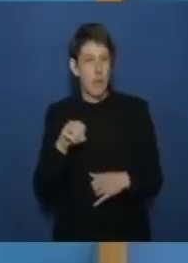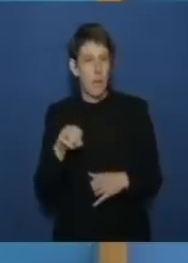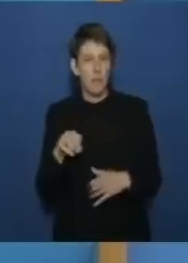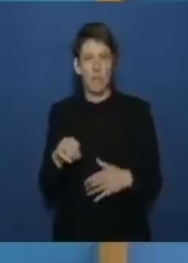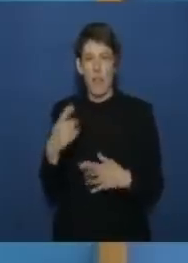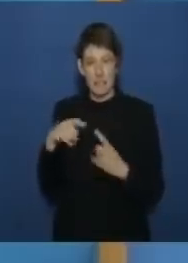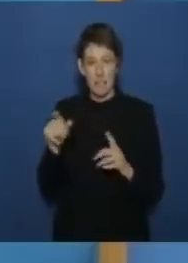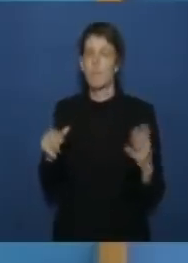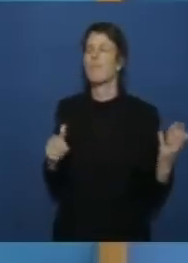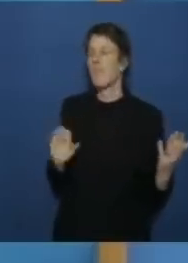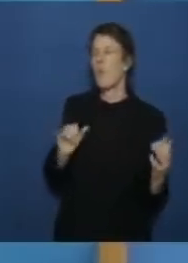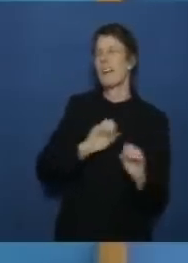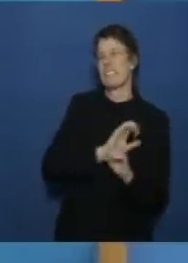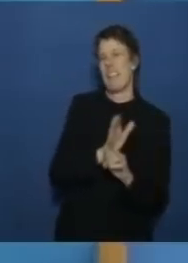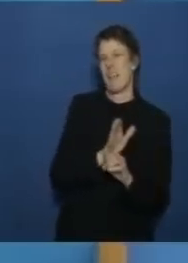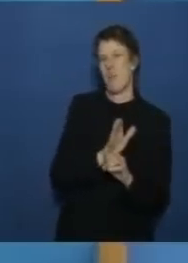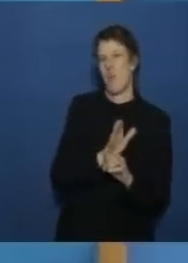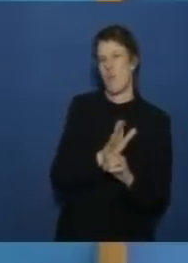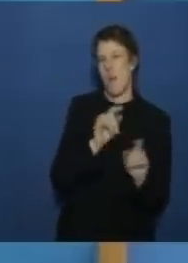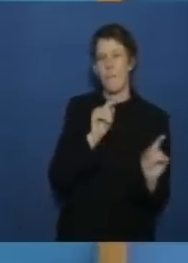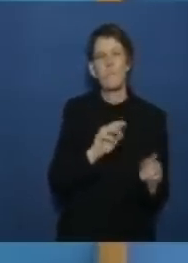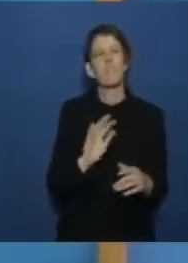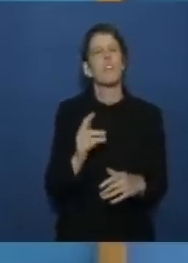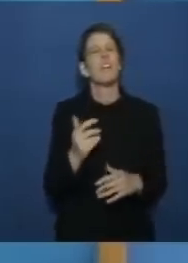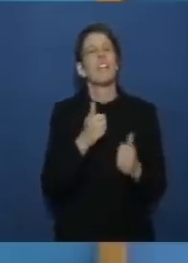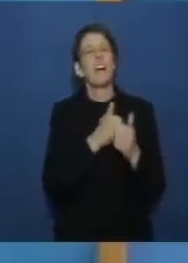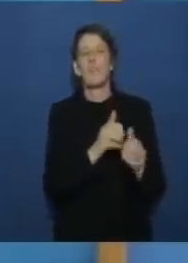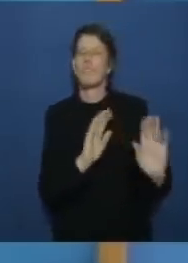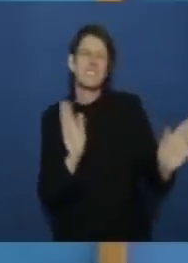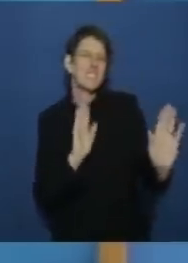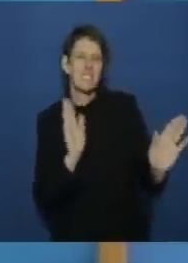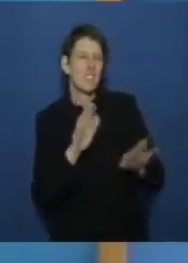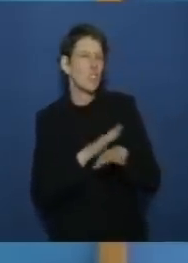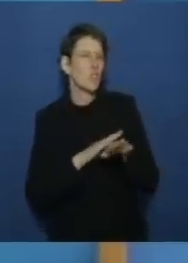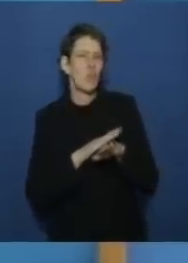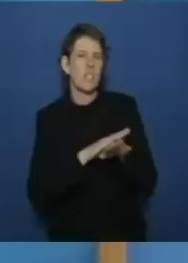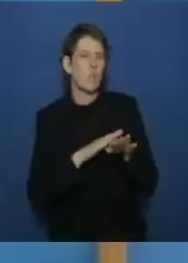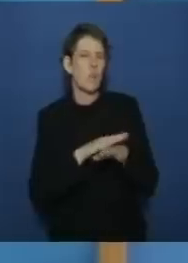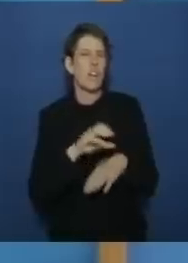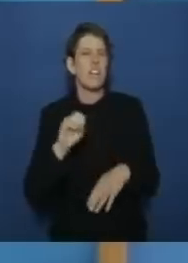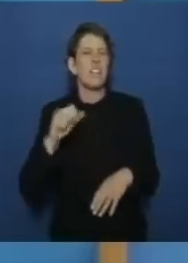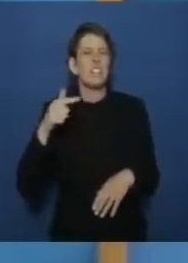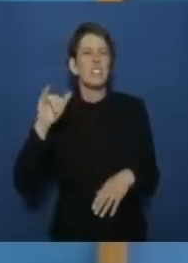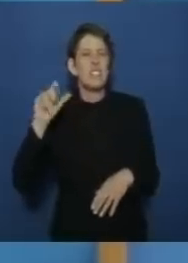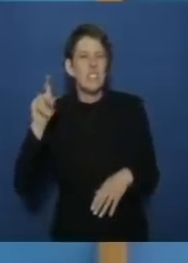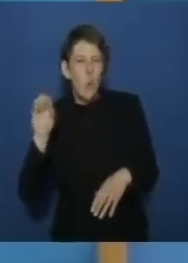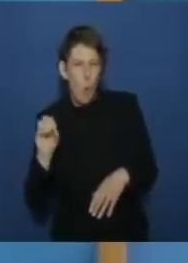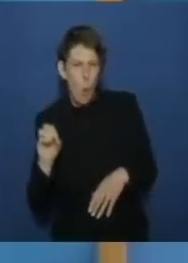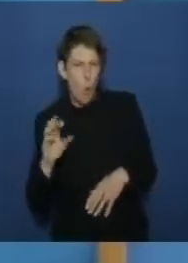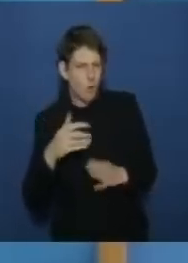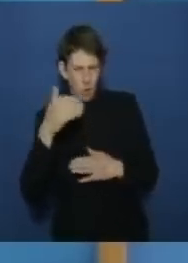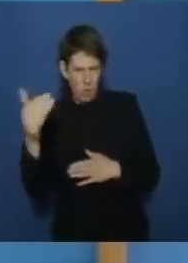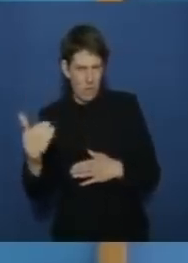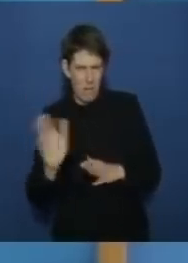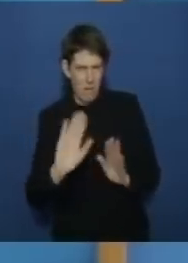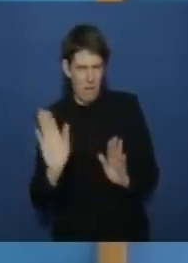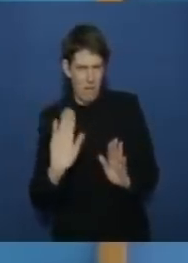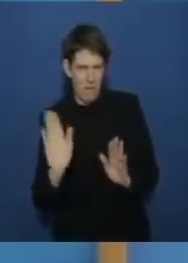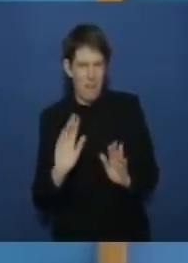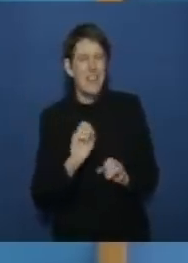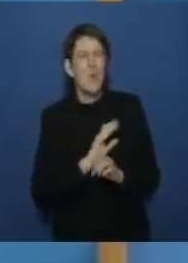die stiko fragen erst hinten anschließen